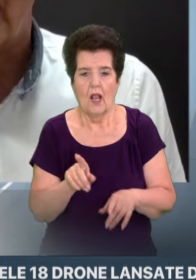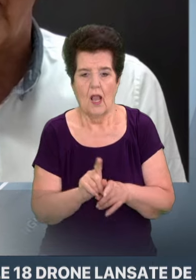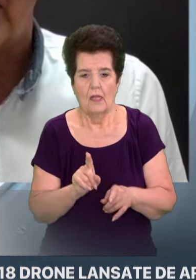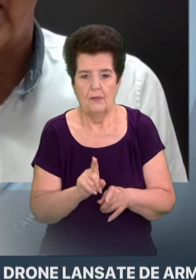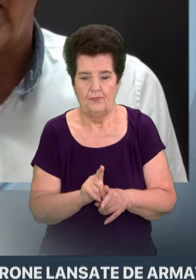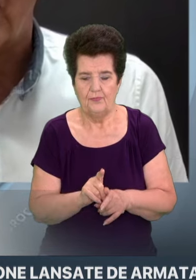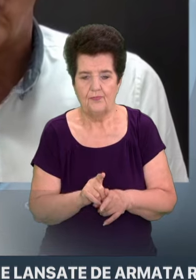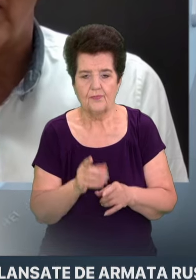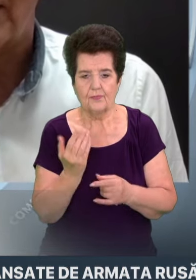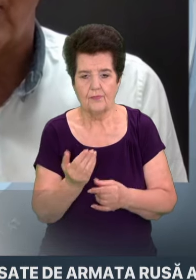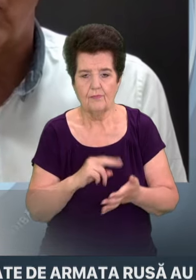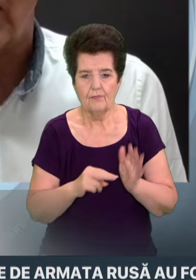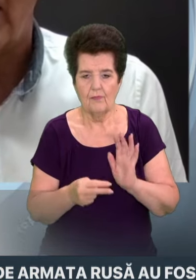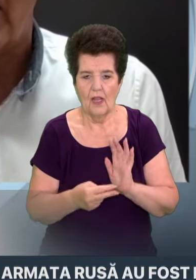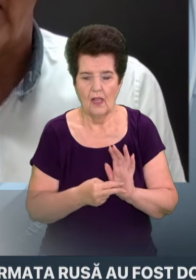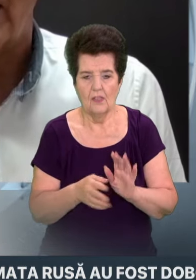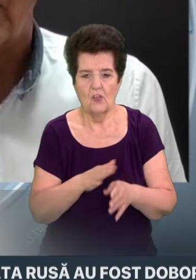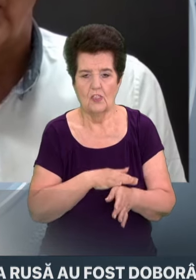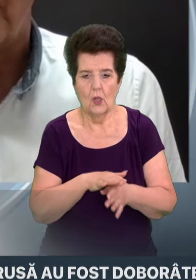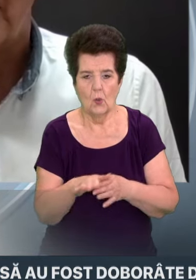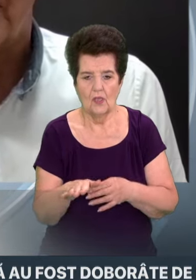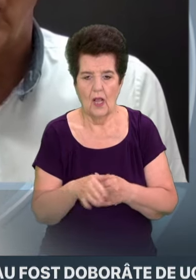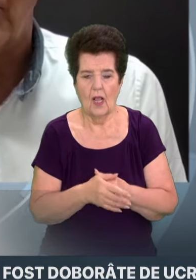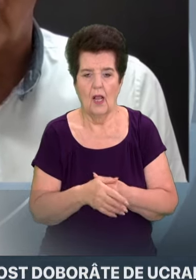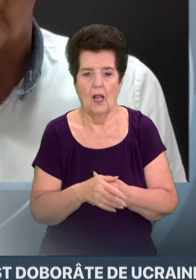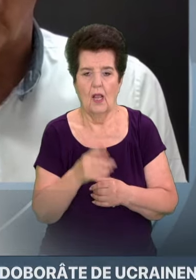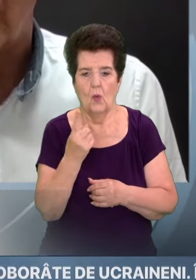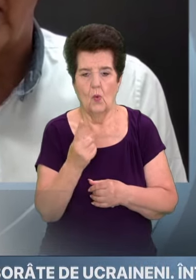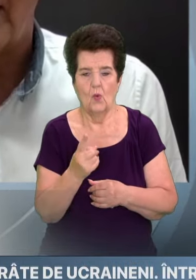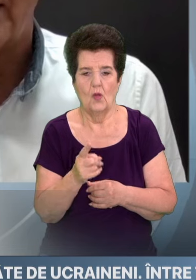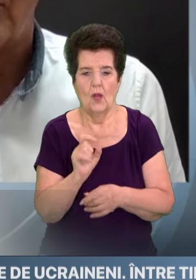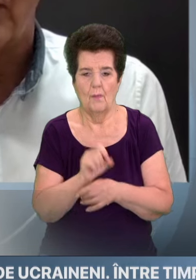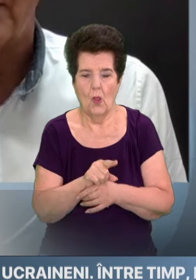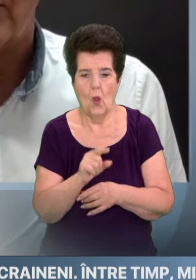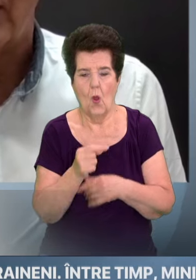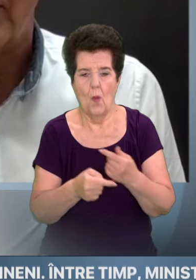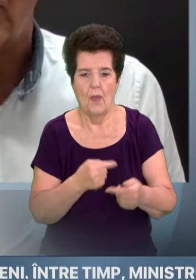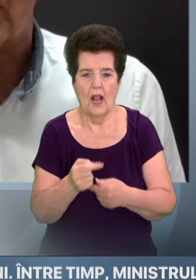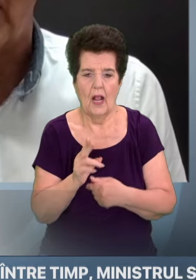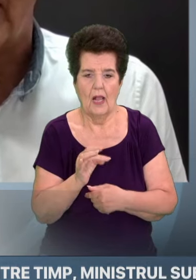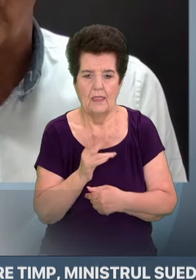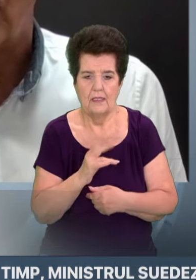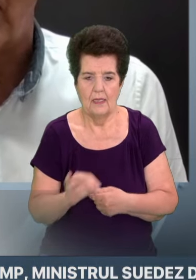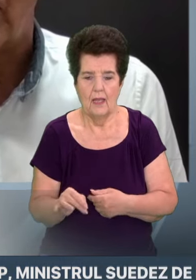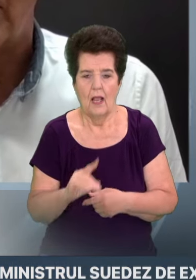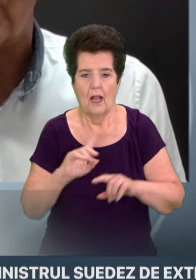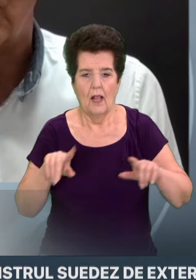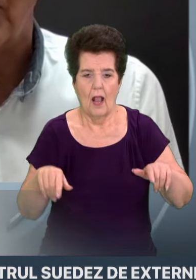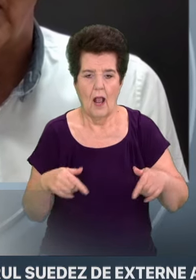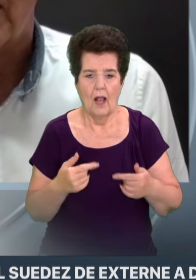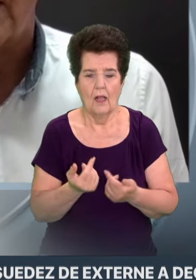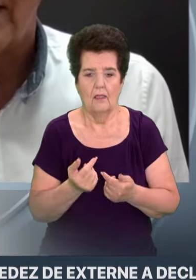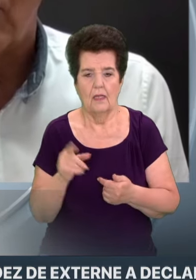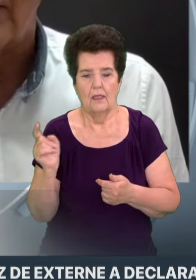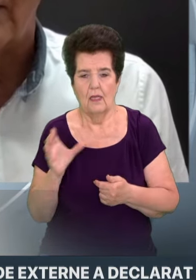planificarea și executarea unei misiuni, a unei operații, putem spune, pentru crearea curoarului de